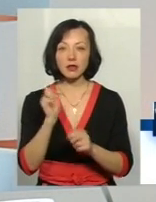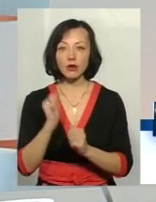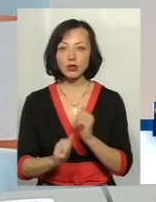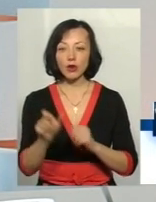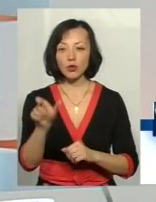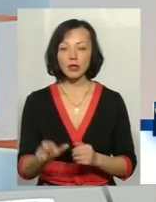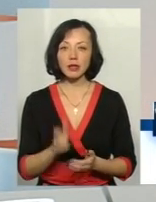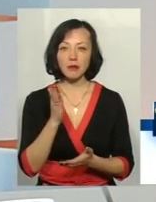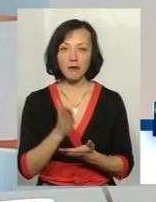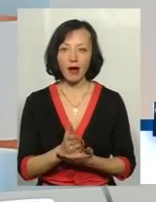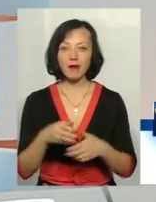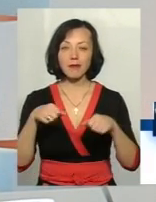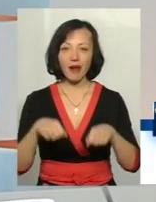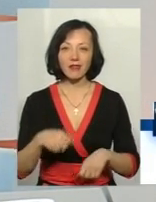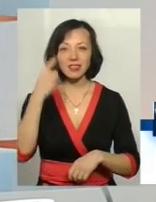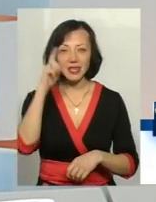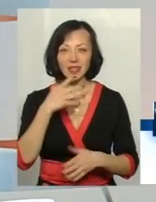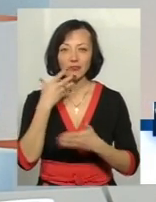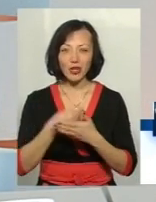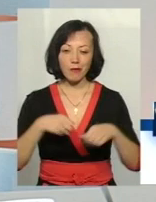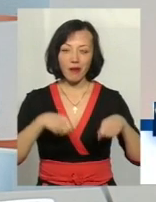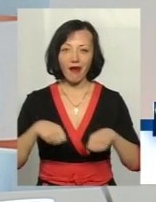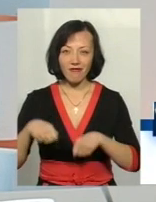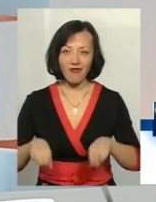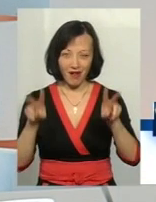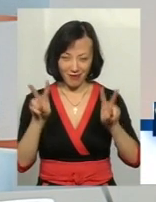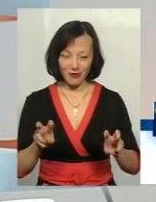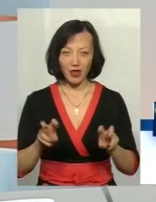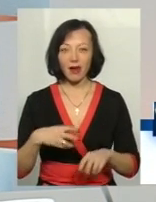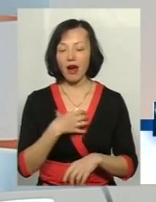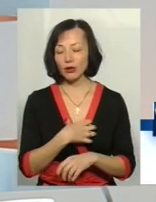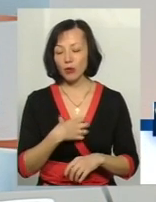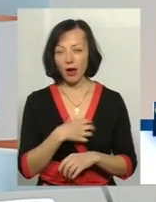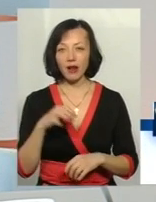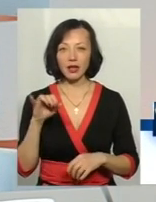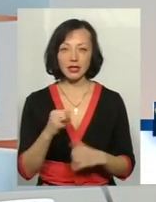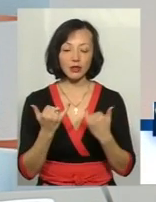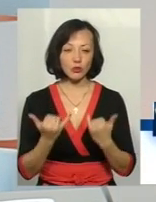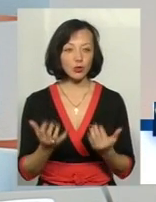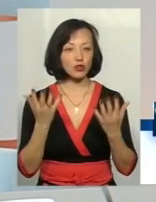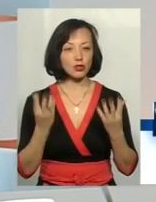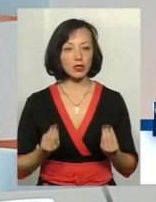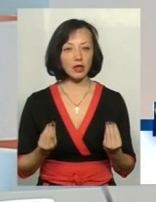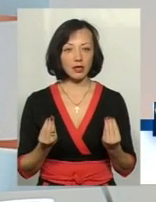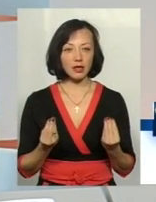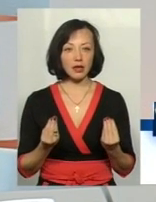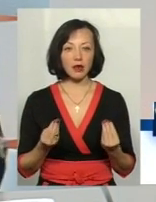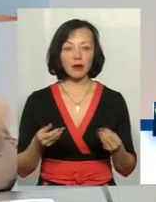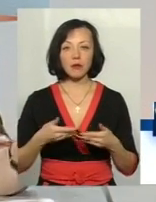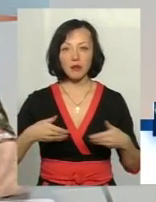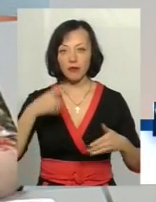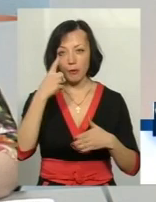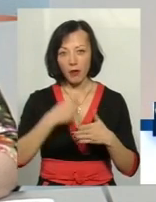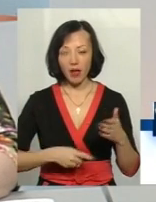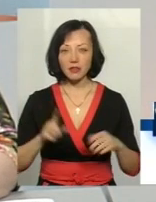має право знати свої права, вона просто надзвичайно актуальна, і на сьогоднішній день ми переконуємося в